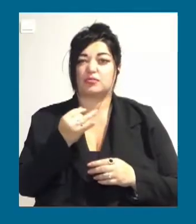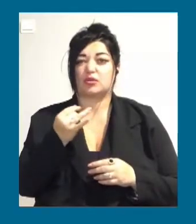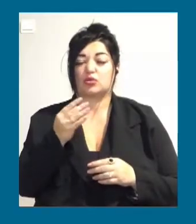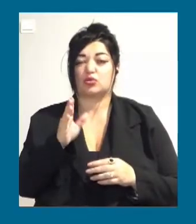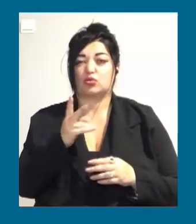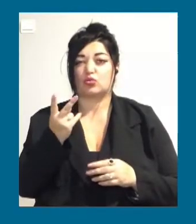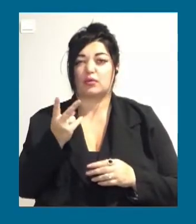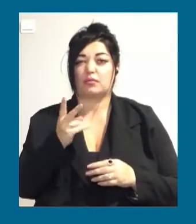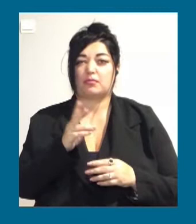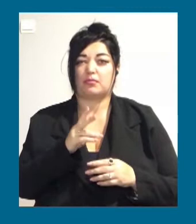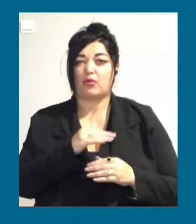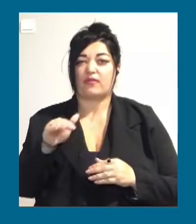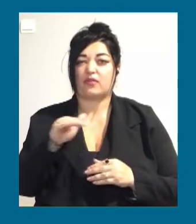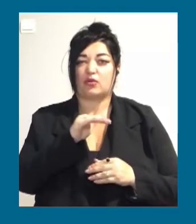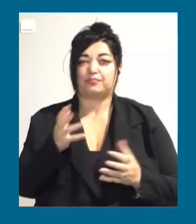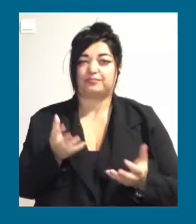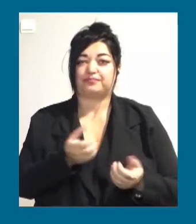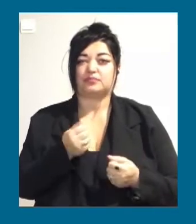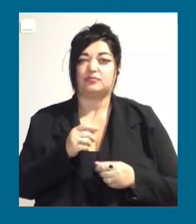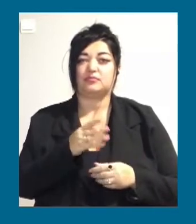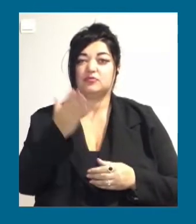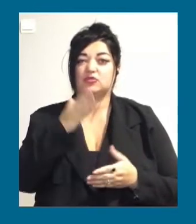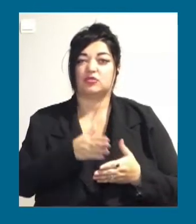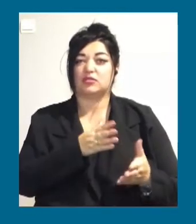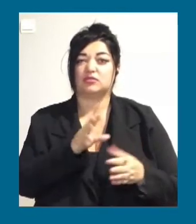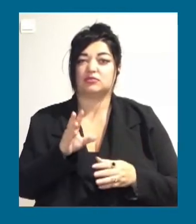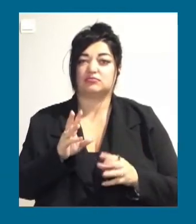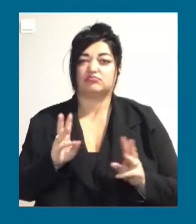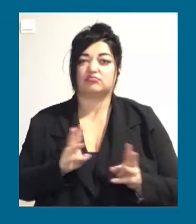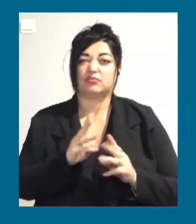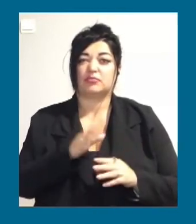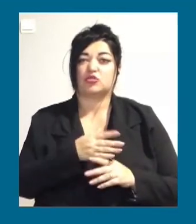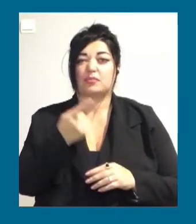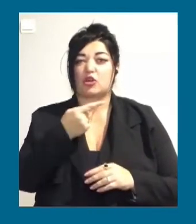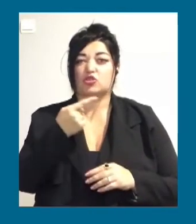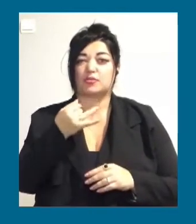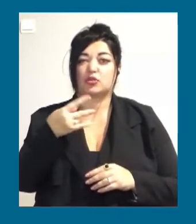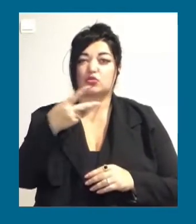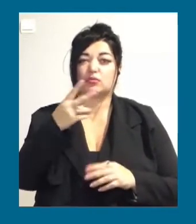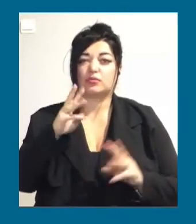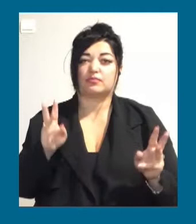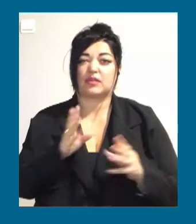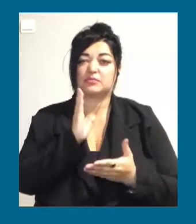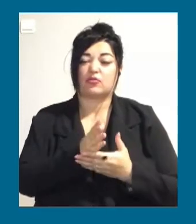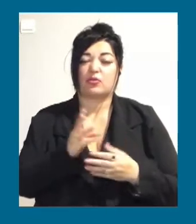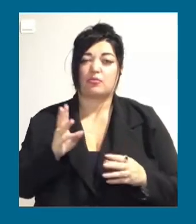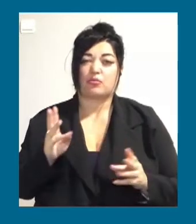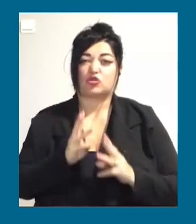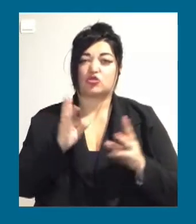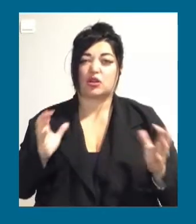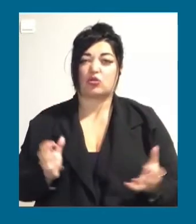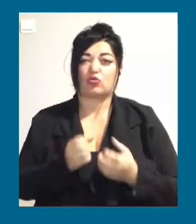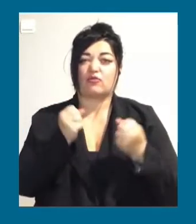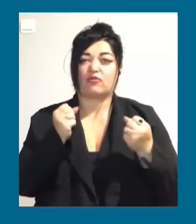Наслідок руйнування сходової клітини між першим та другим поверхами травмована пожежного рятувальника, якого бригадою швидкої